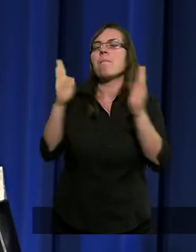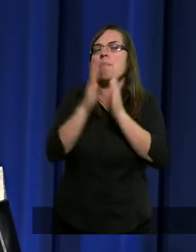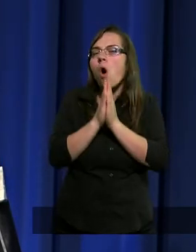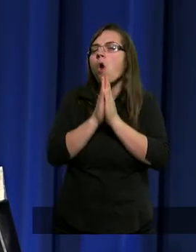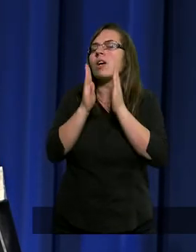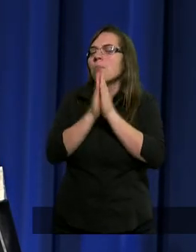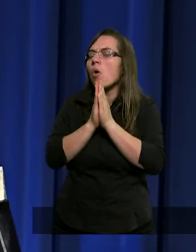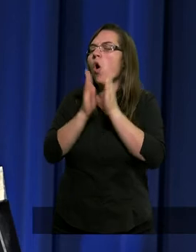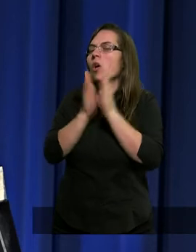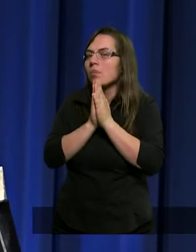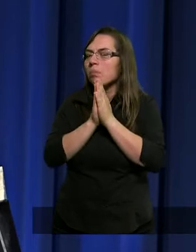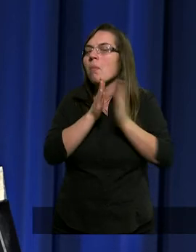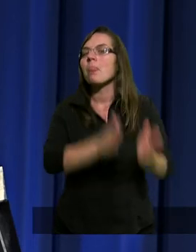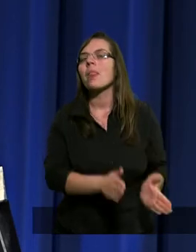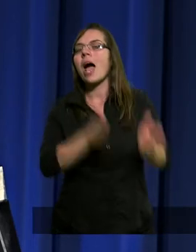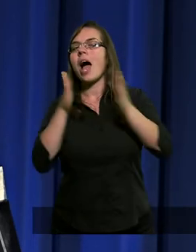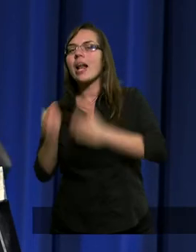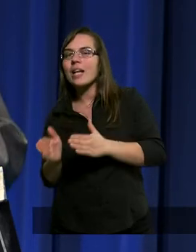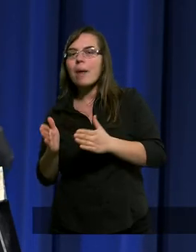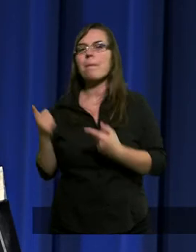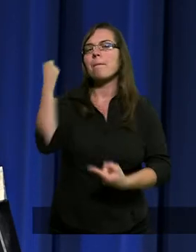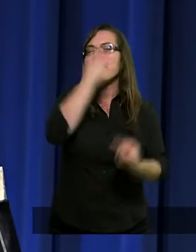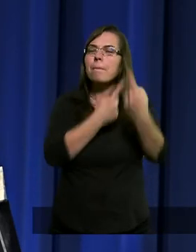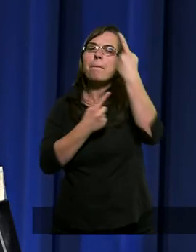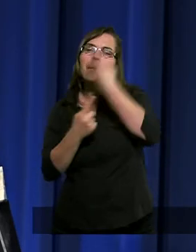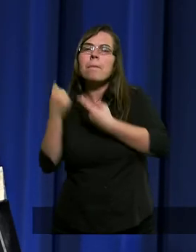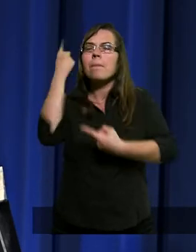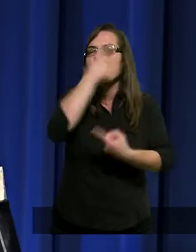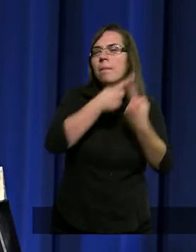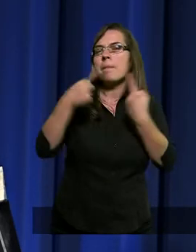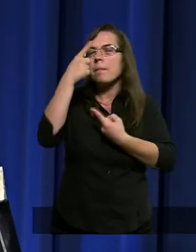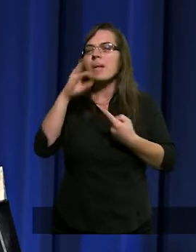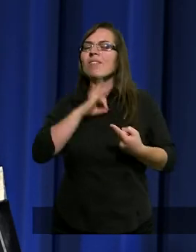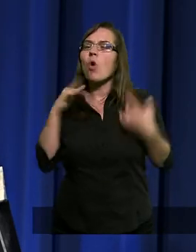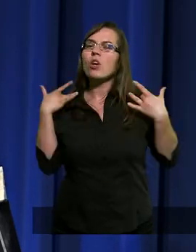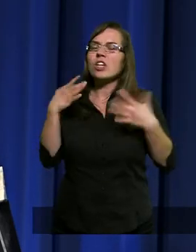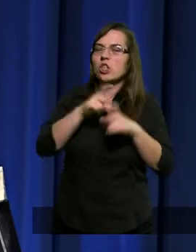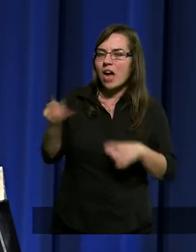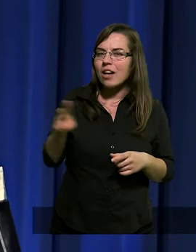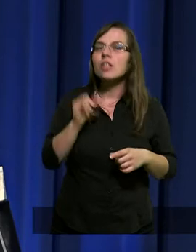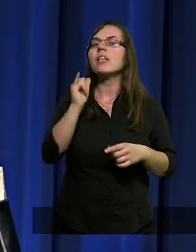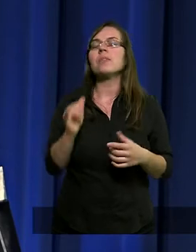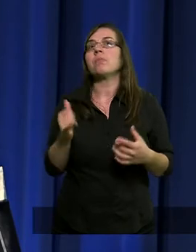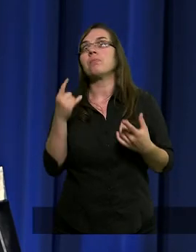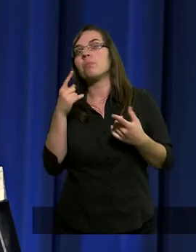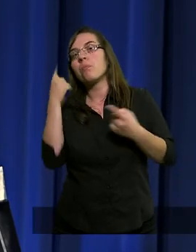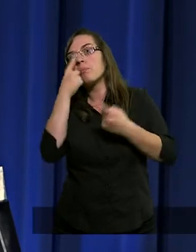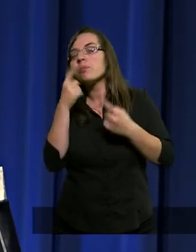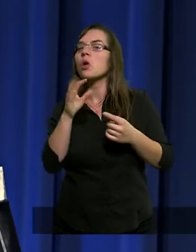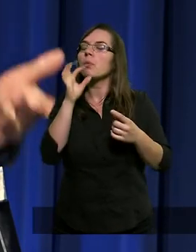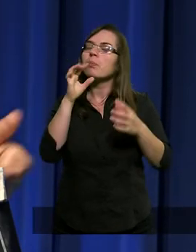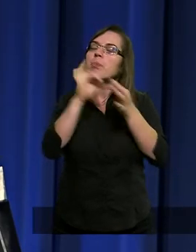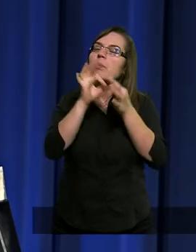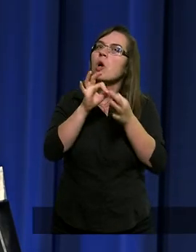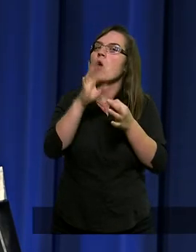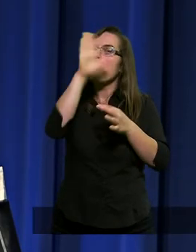się modlili, następnie rozmyślali pewne rzeczy i zasypiali, a w